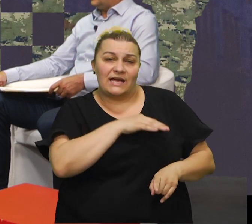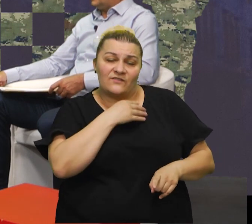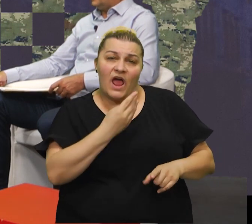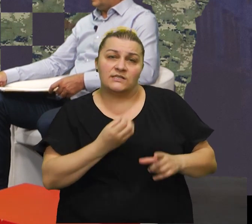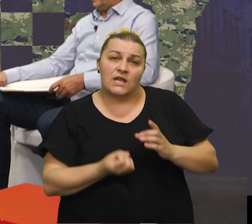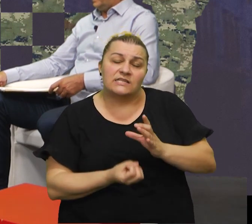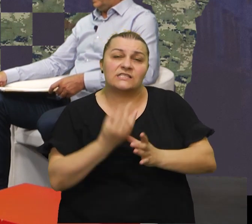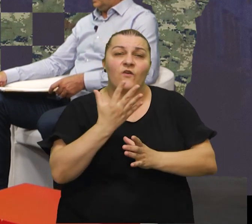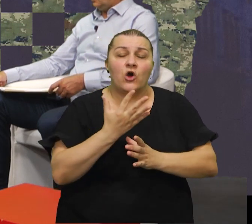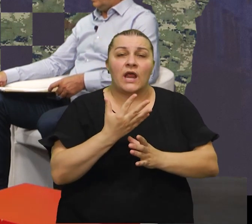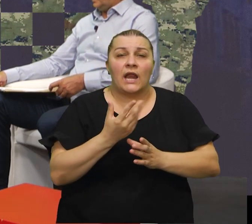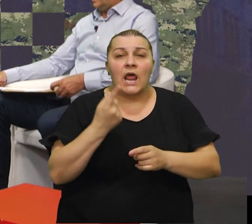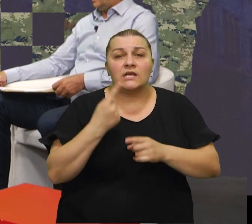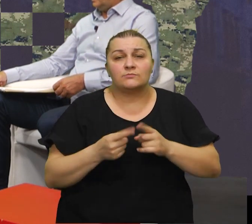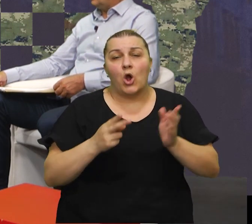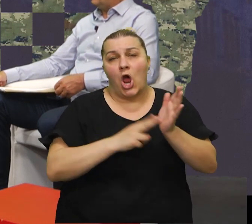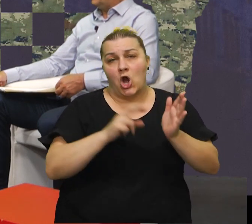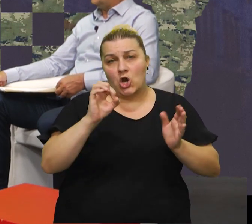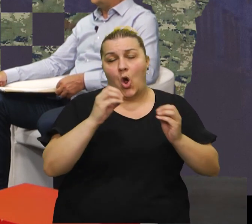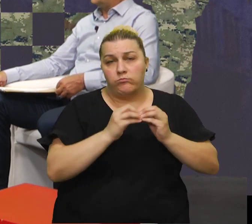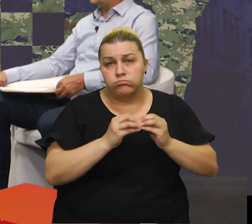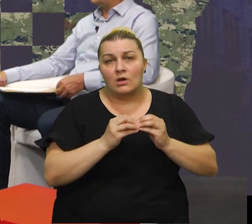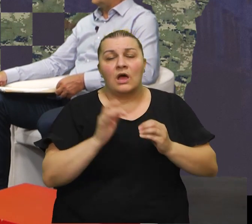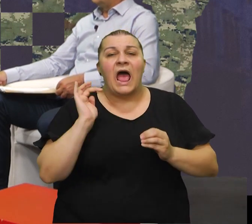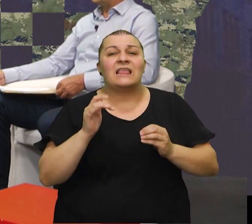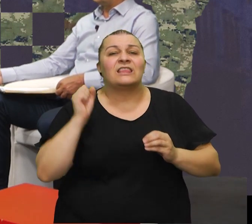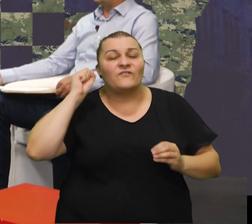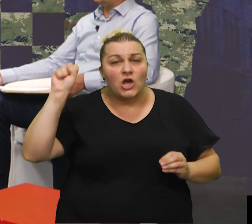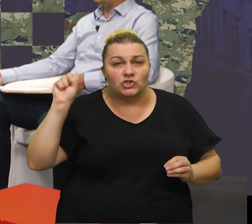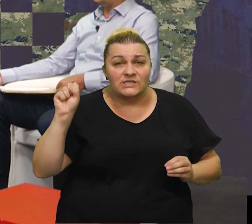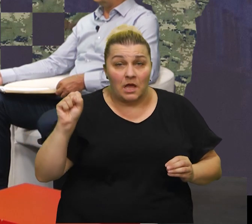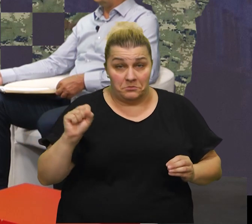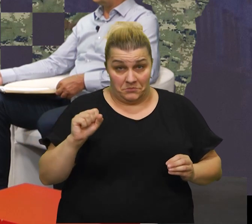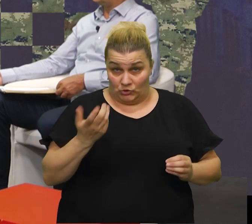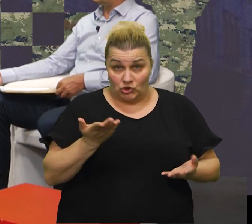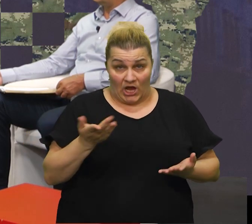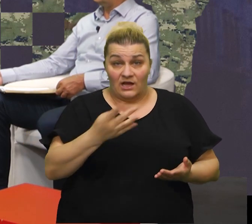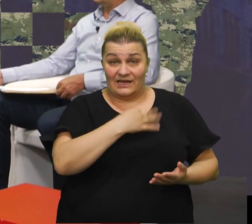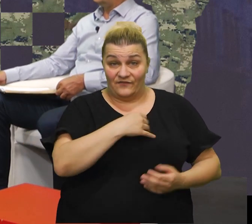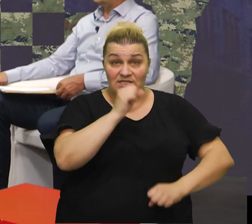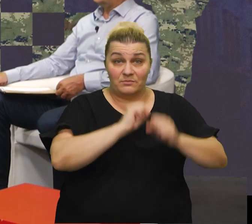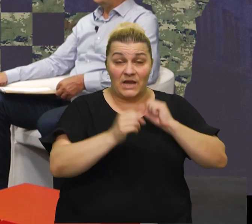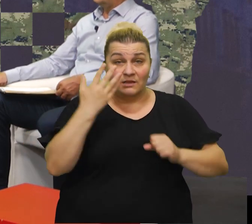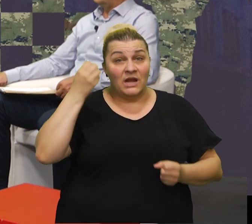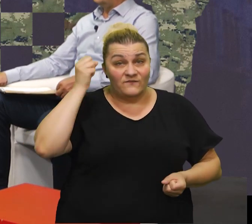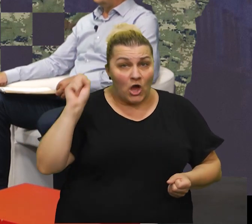nastala na tekojima NOB antifašizma pa za su hrvatski branitelji fašisti što su oni?